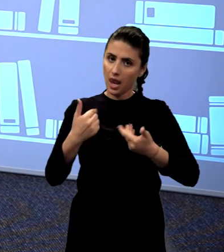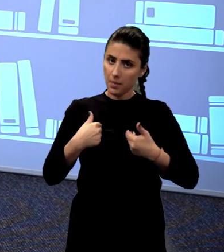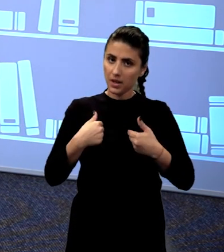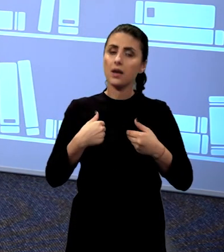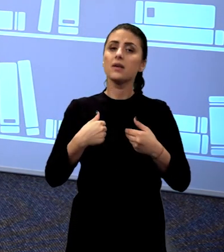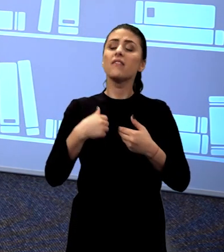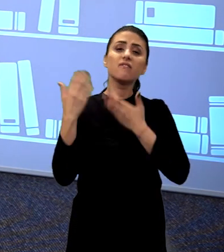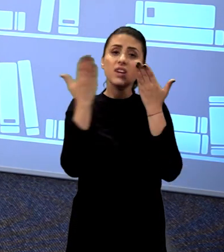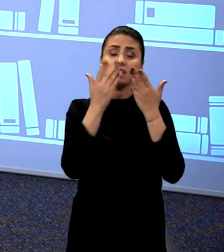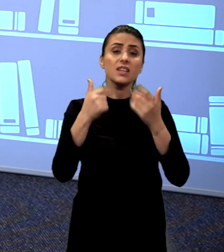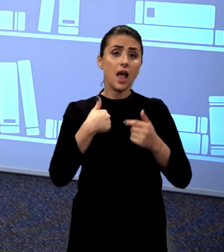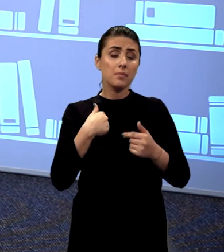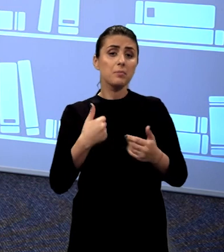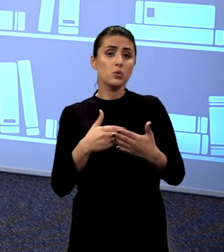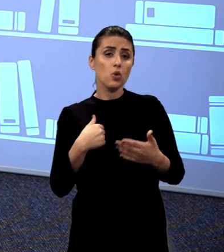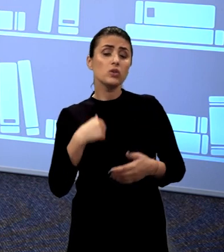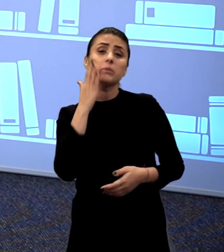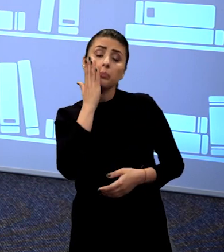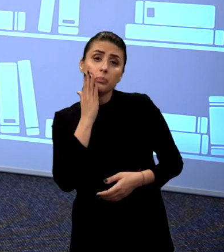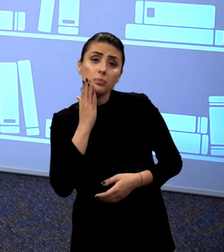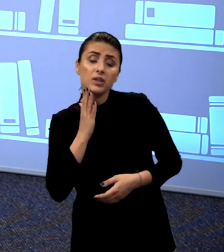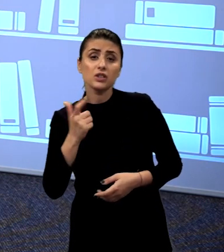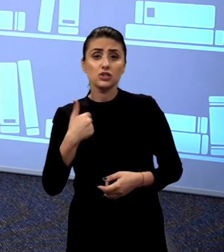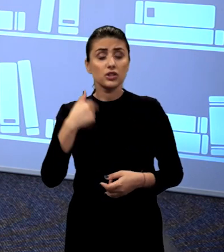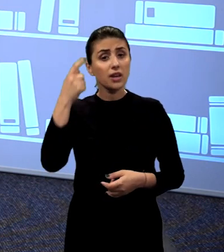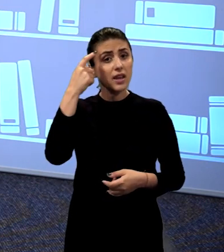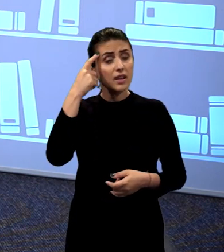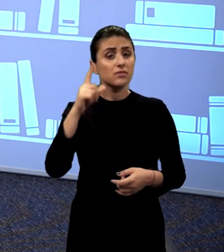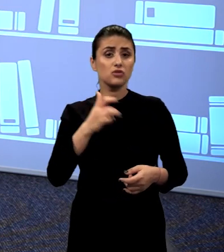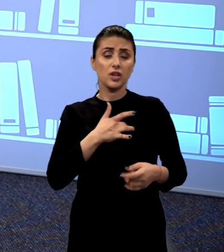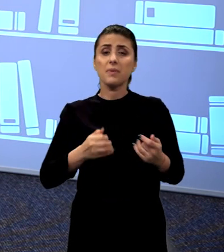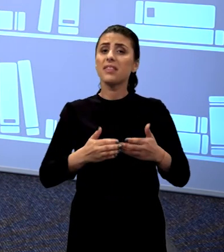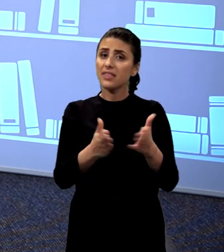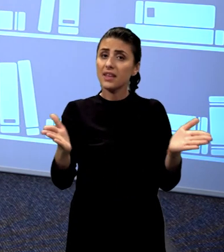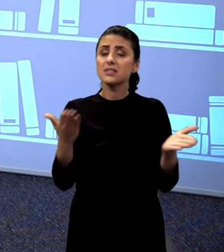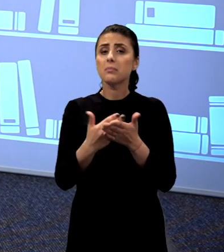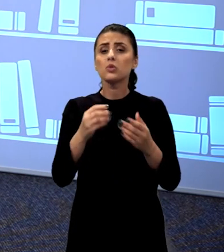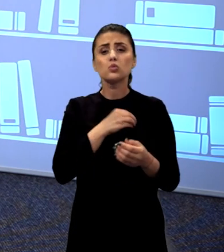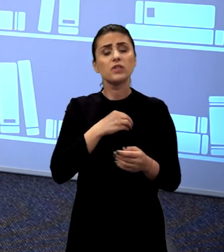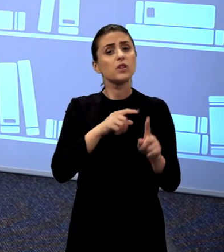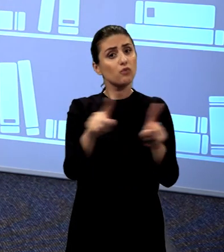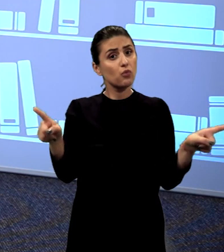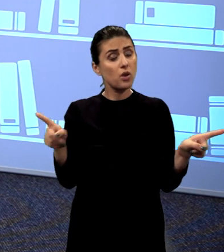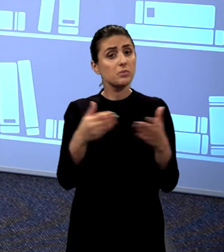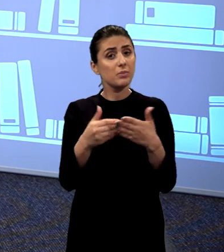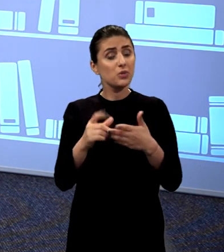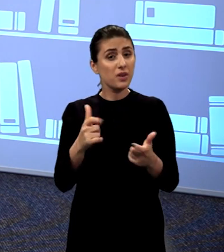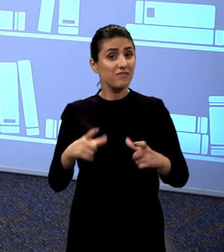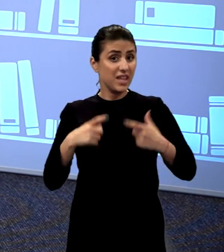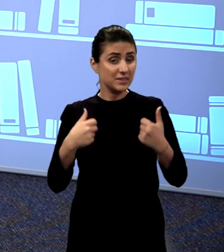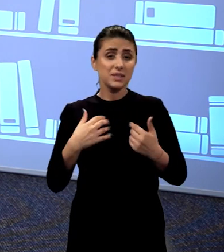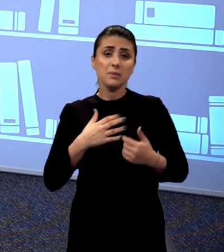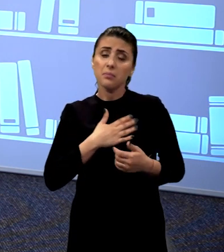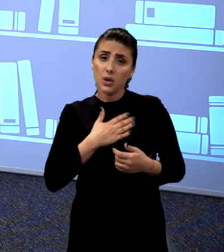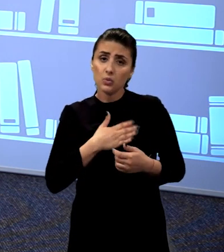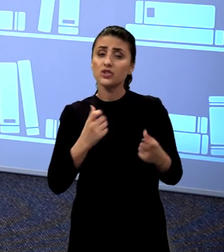mine căci eu sunt blând și smerit cu inima și veți găsi o dihnă pentru sufletele voastre. Căci jugul meu este plăcut și